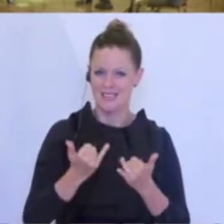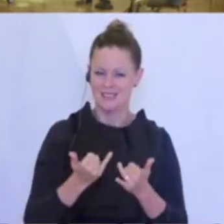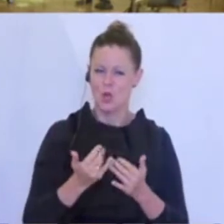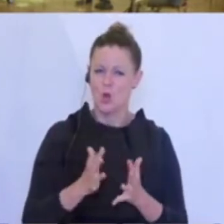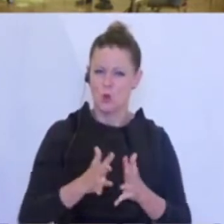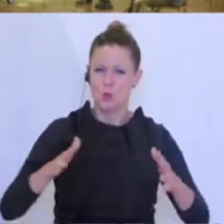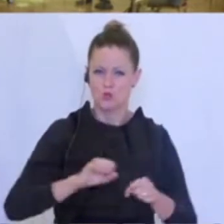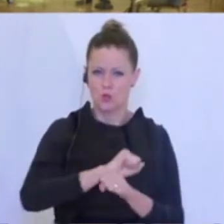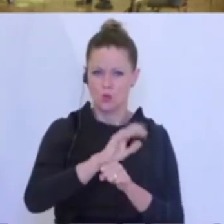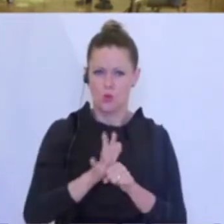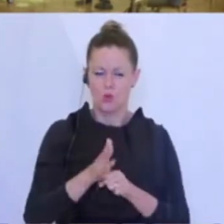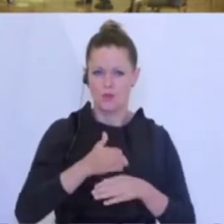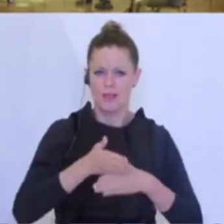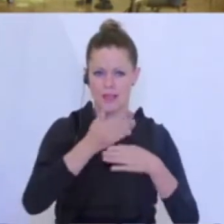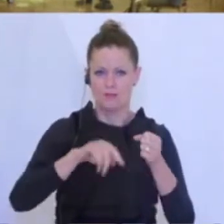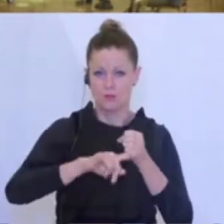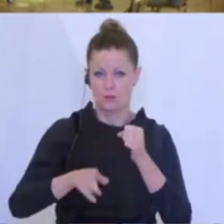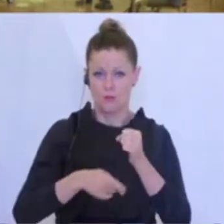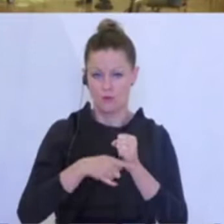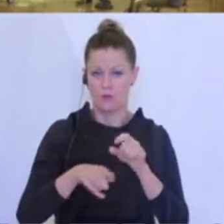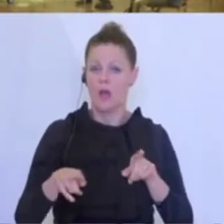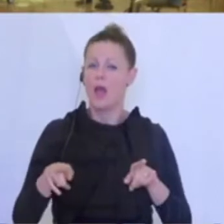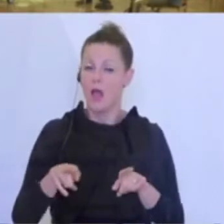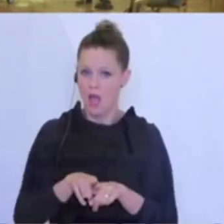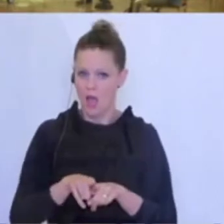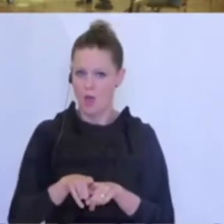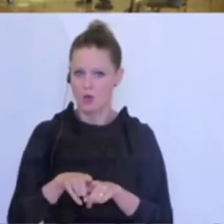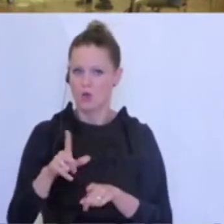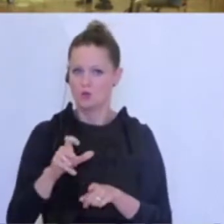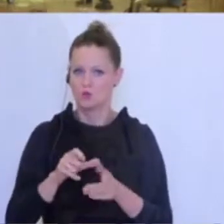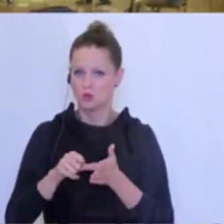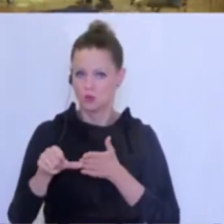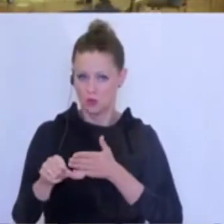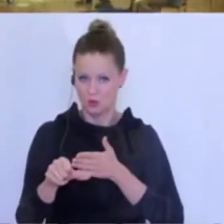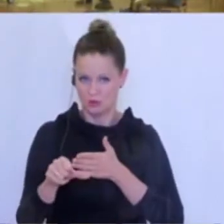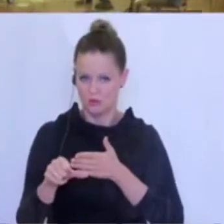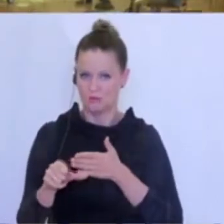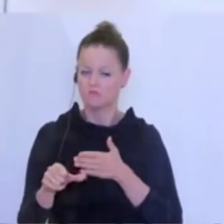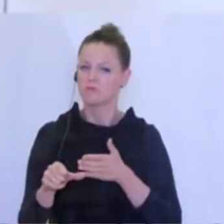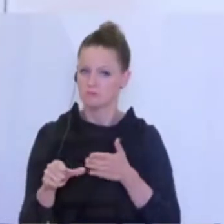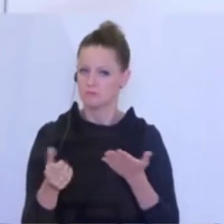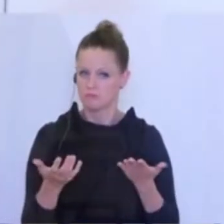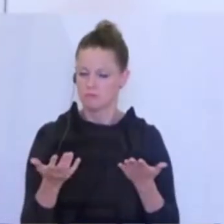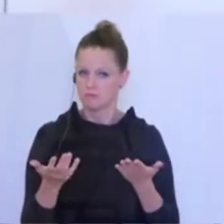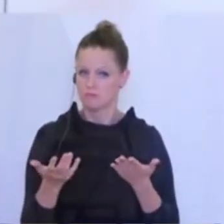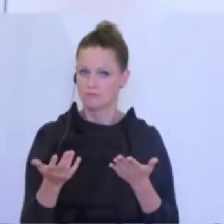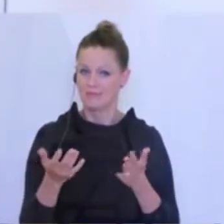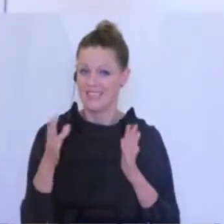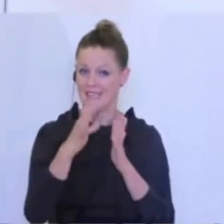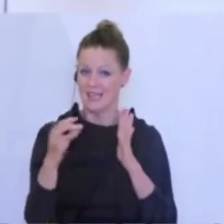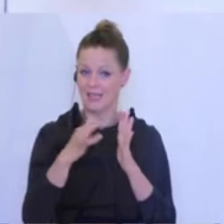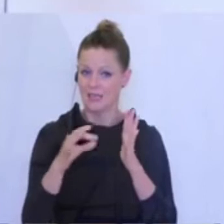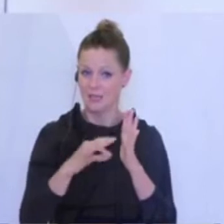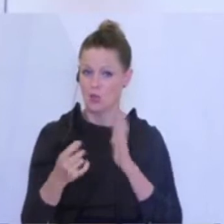Corona-Hilfsfonds auch die Zuschüsse jetzt genau in Richtlinien